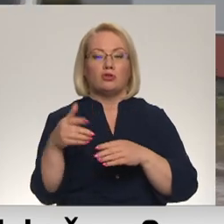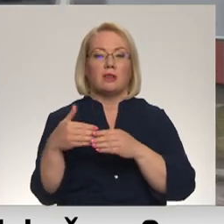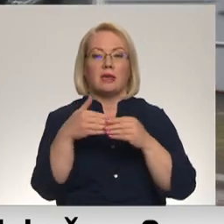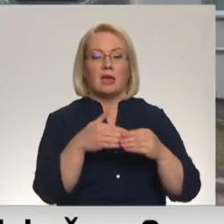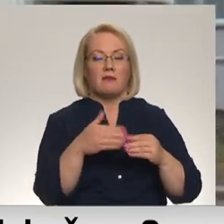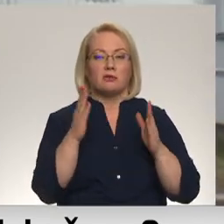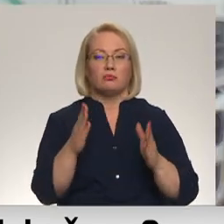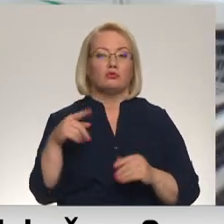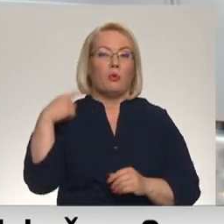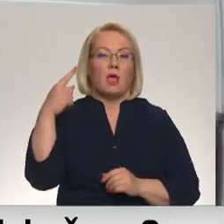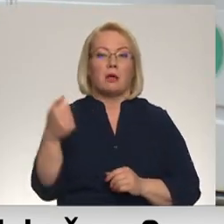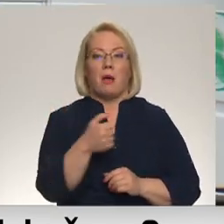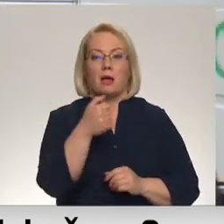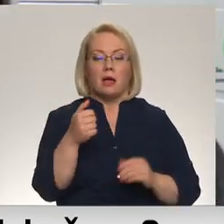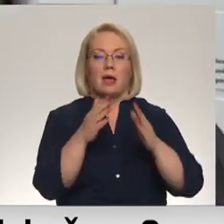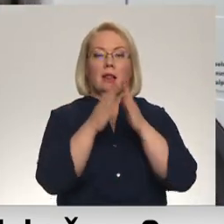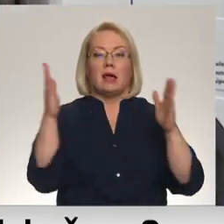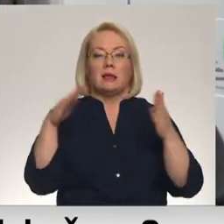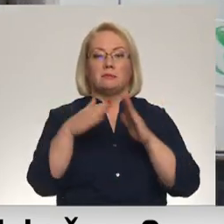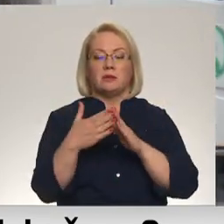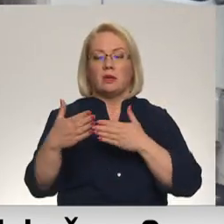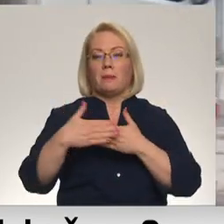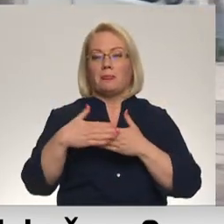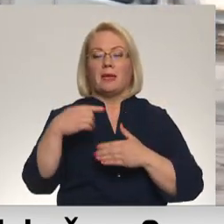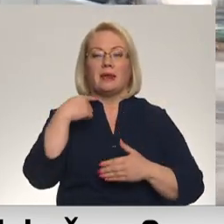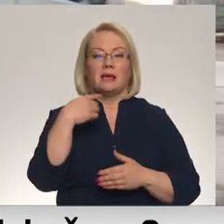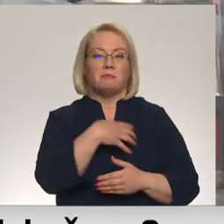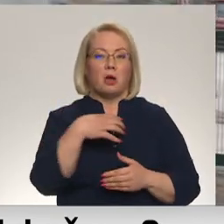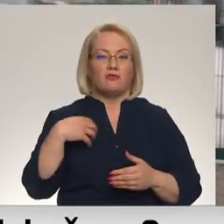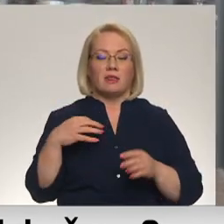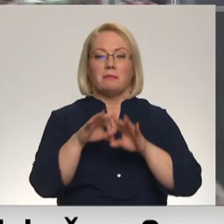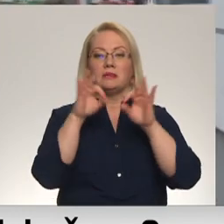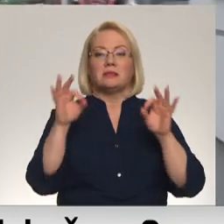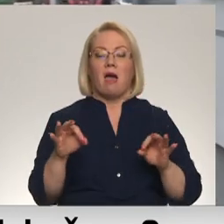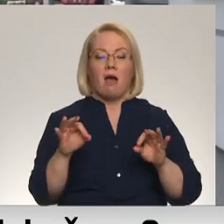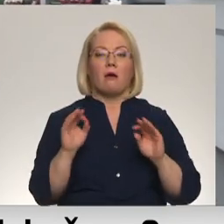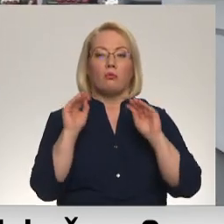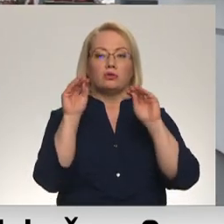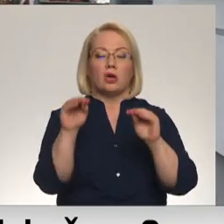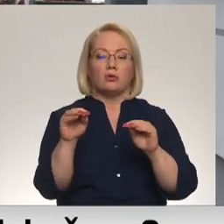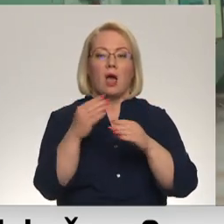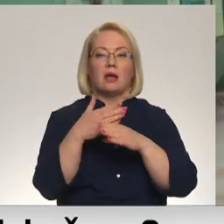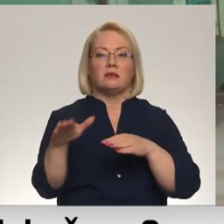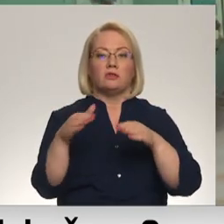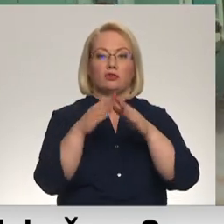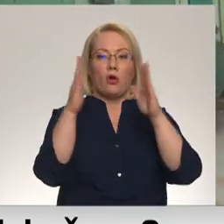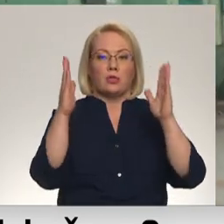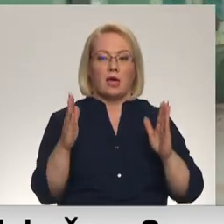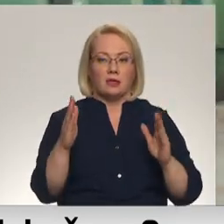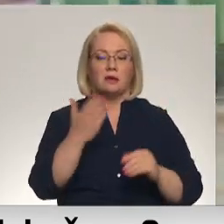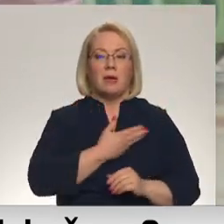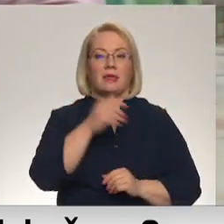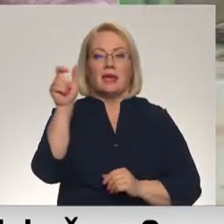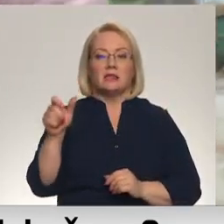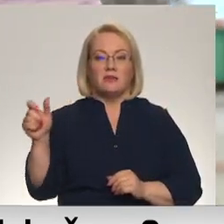no nākamā gada. Vairākas lielās pilsētas un pierīgas pašvaldības to jau uzsākušas uzstādotiem atsevišķas kontēnerus. Vienie dzīvotājiem